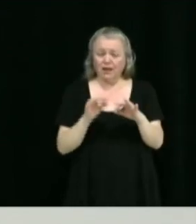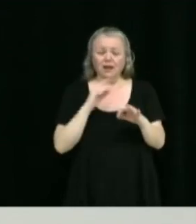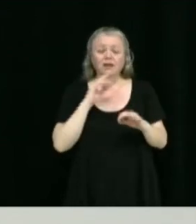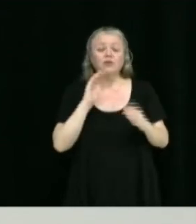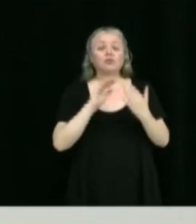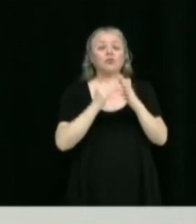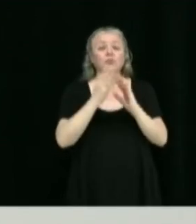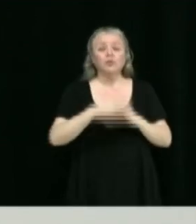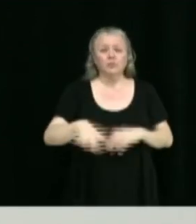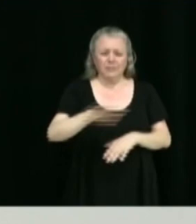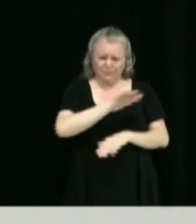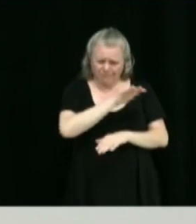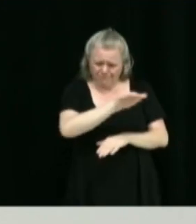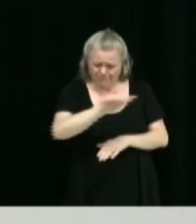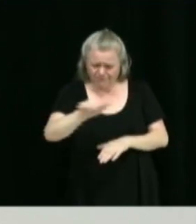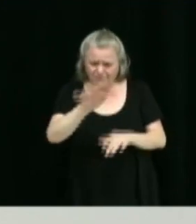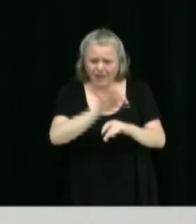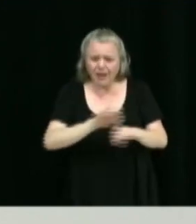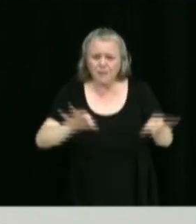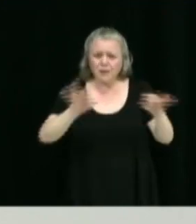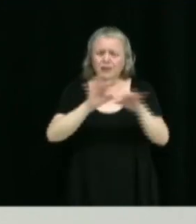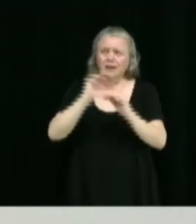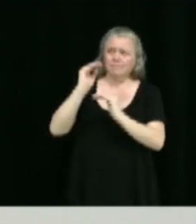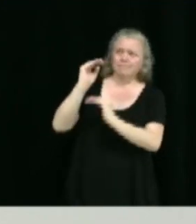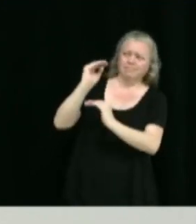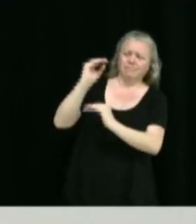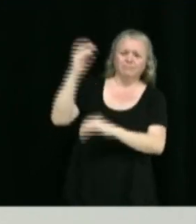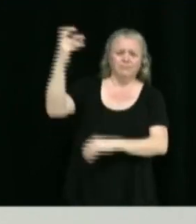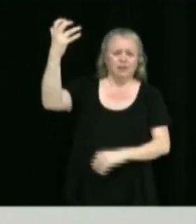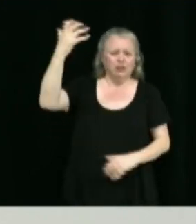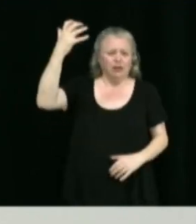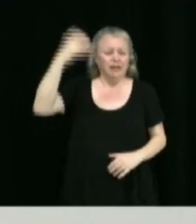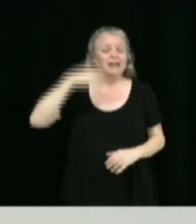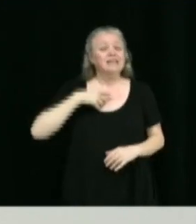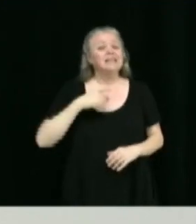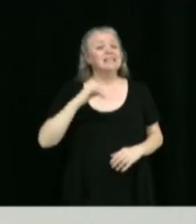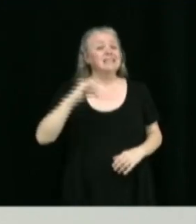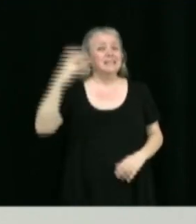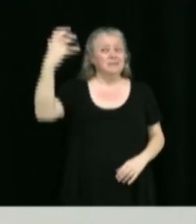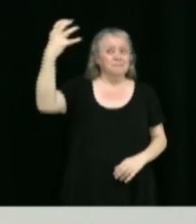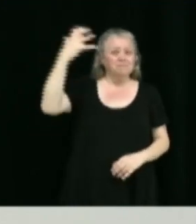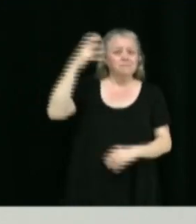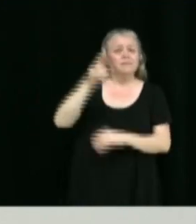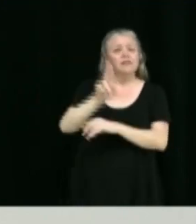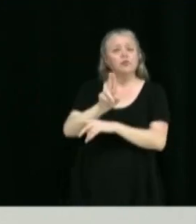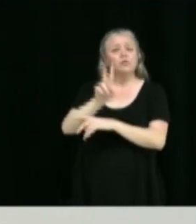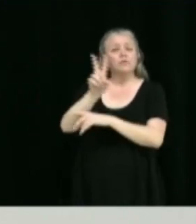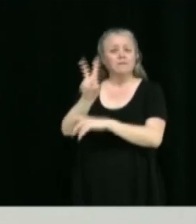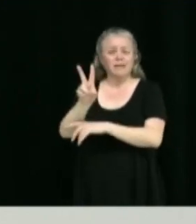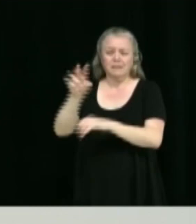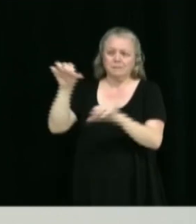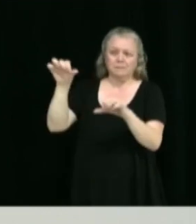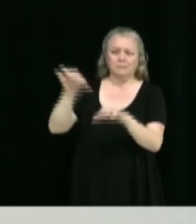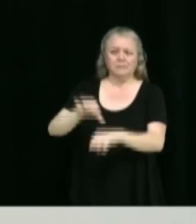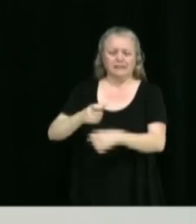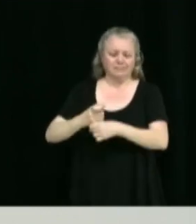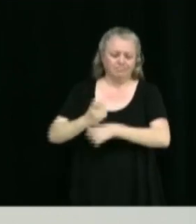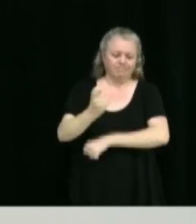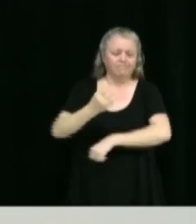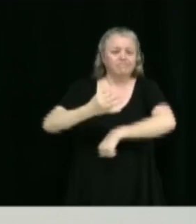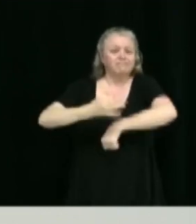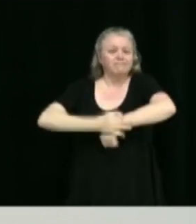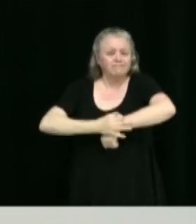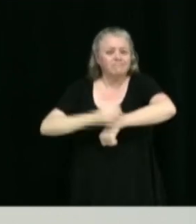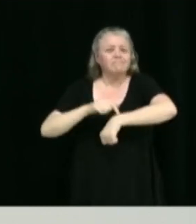sécurité solaire, attendu que la surexposition au rayon IV est l'une des principales causes des mélanomes et des cancers de la peau